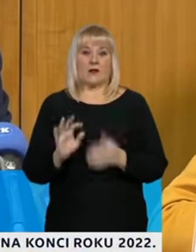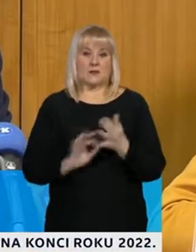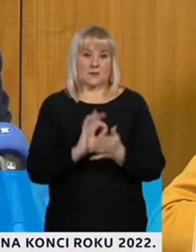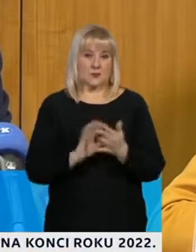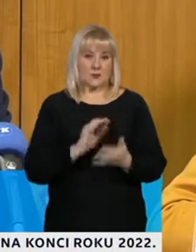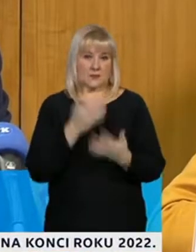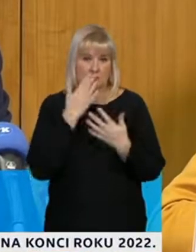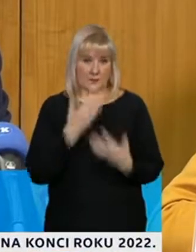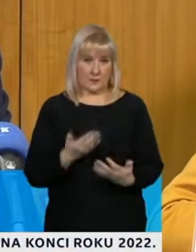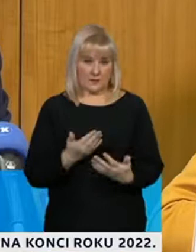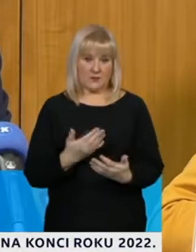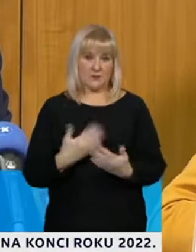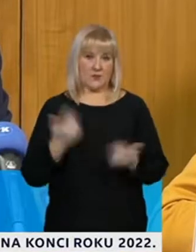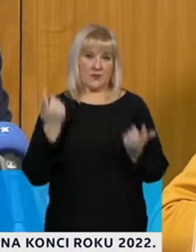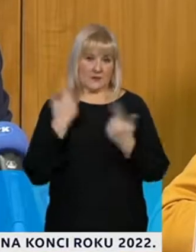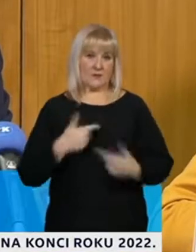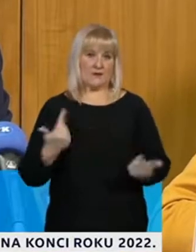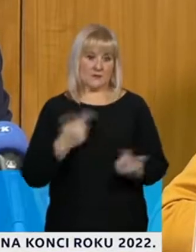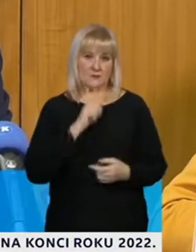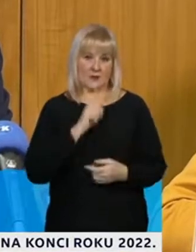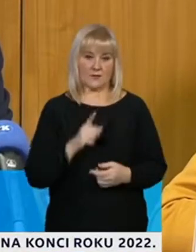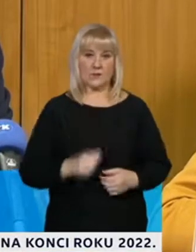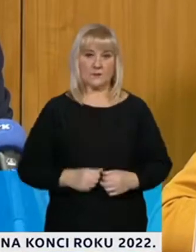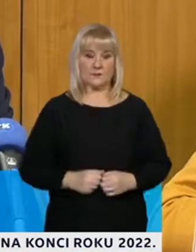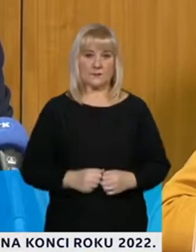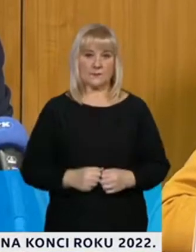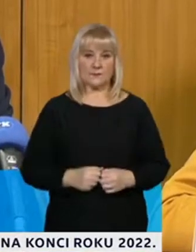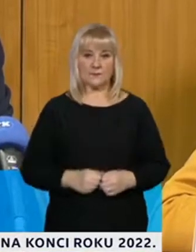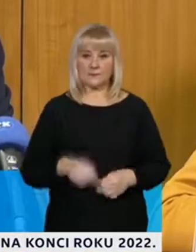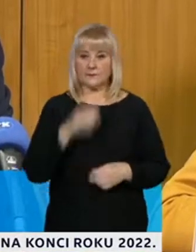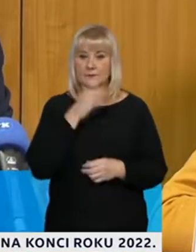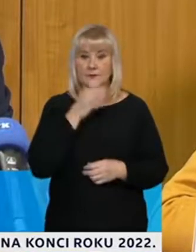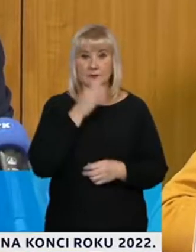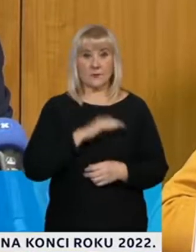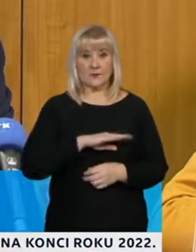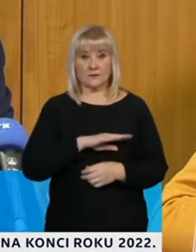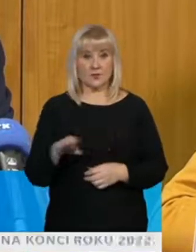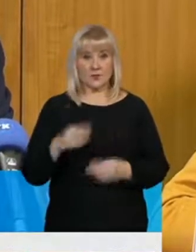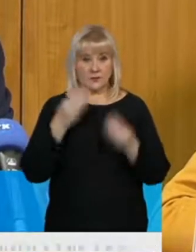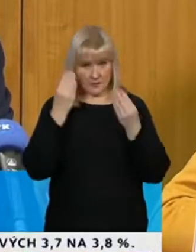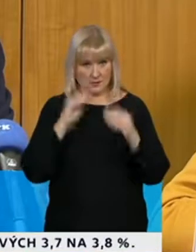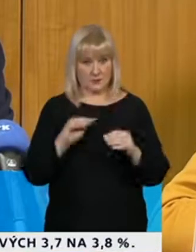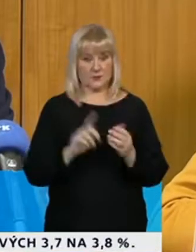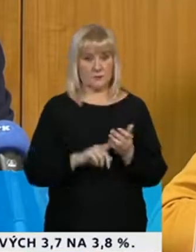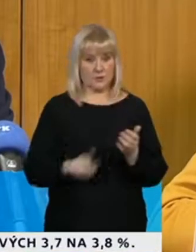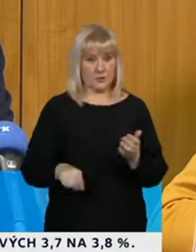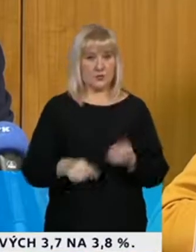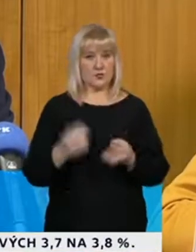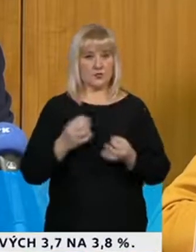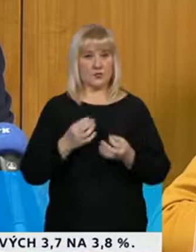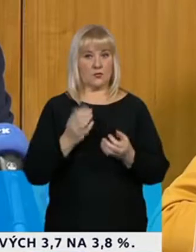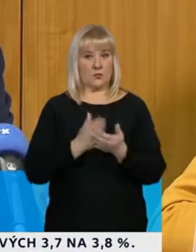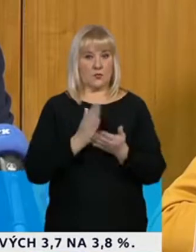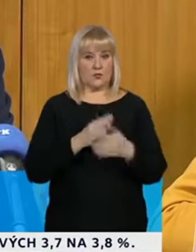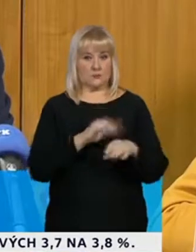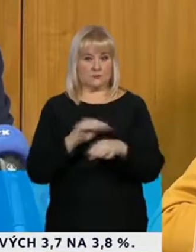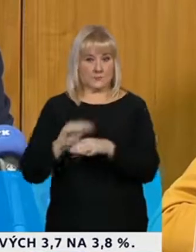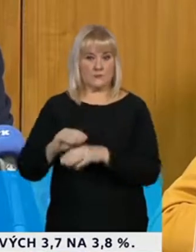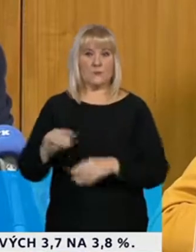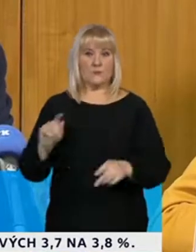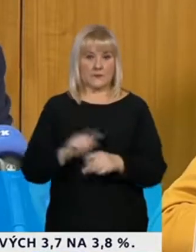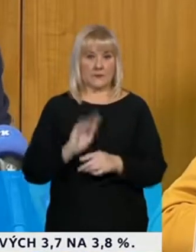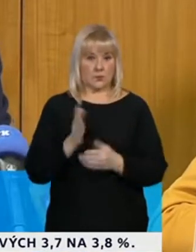situace vyvíjet. To je neodiskutovatelná pravda. Ve chvíli, kdy budeme všichni respektovat ta nařízení, která byla dána a je